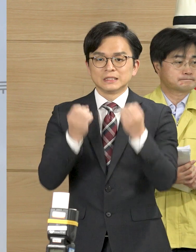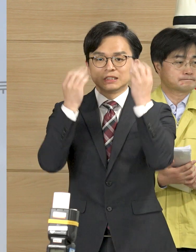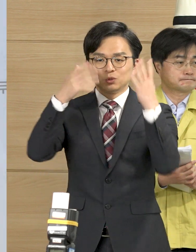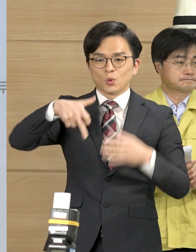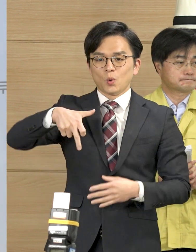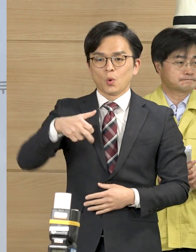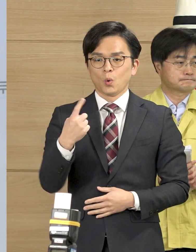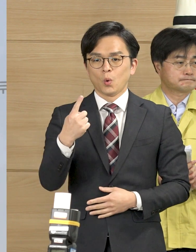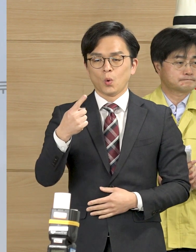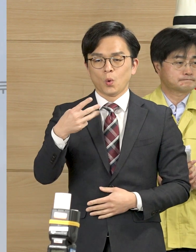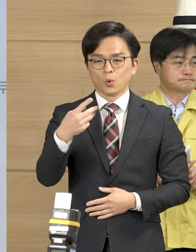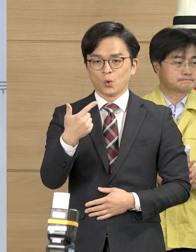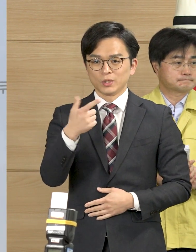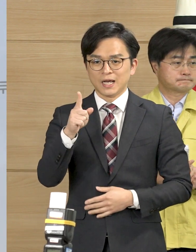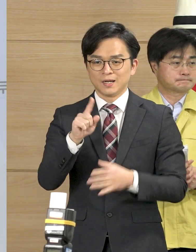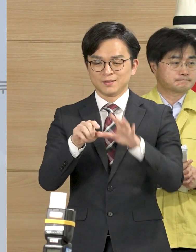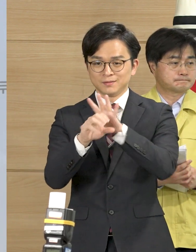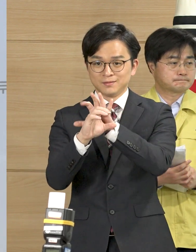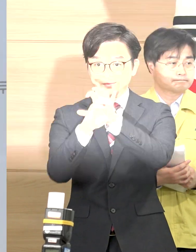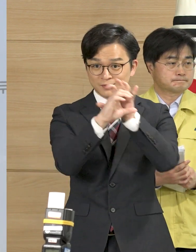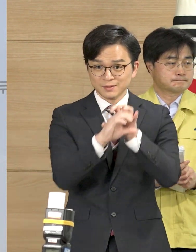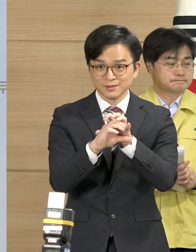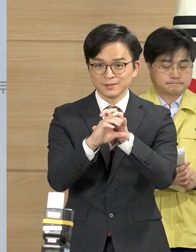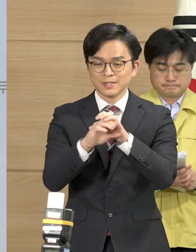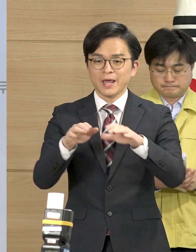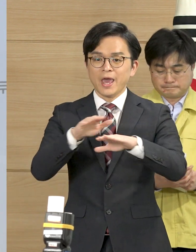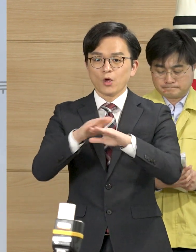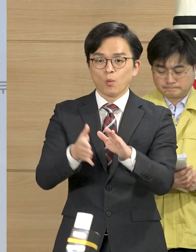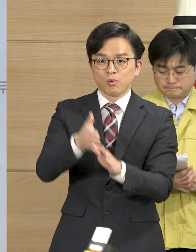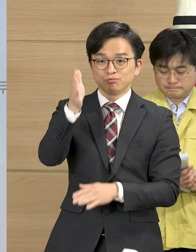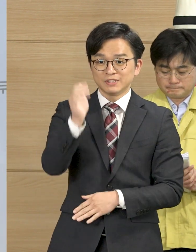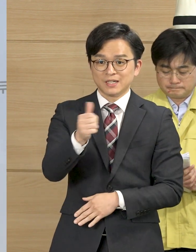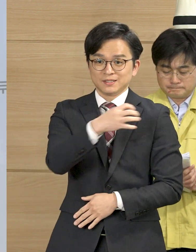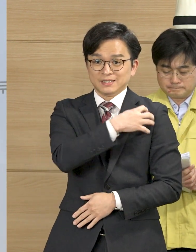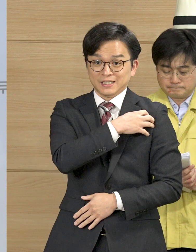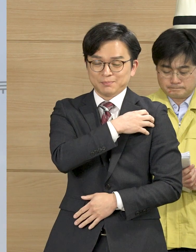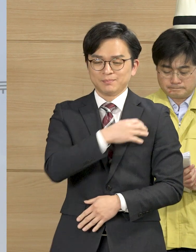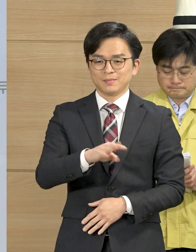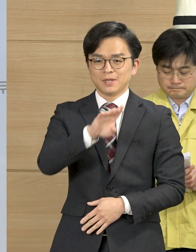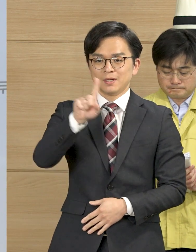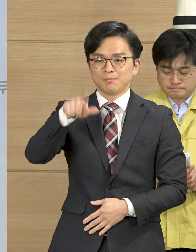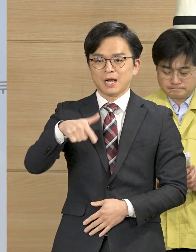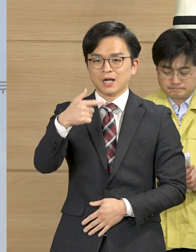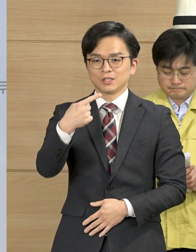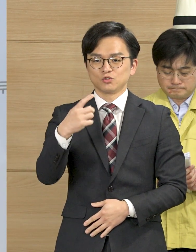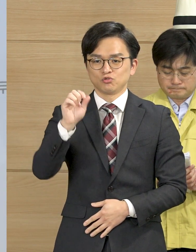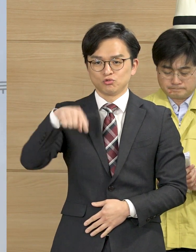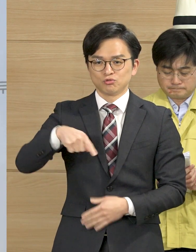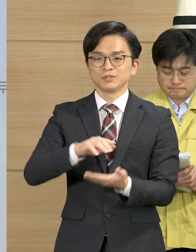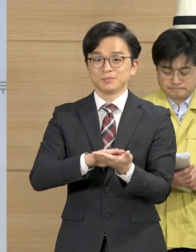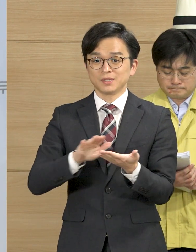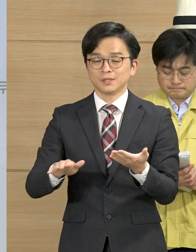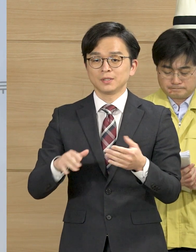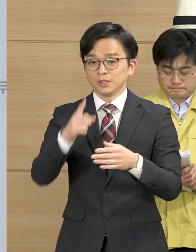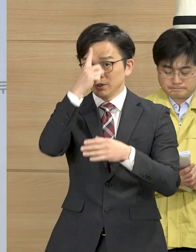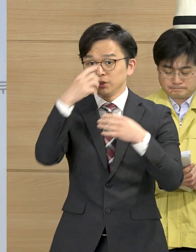신종 코로나 바이러스 감염증 주황사고수습본부장 박농우 보험복지부장관입니다.